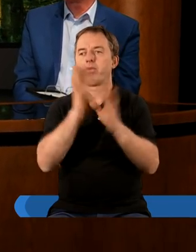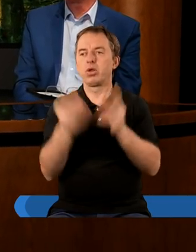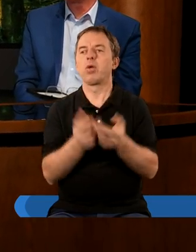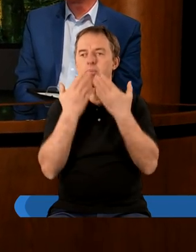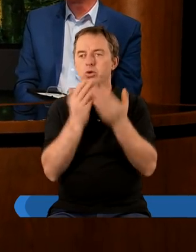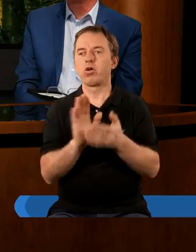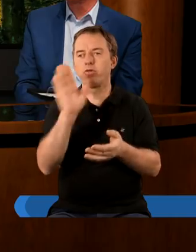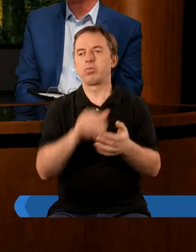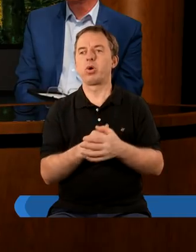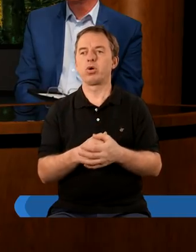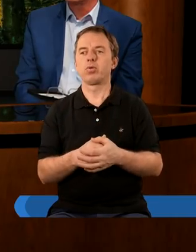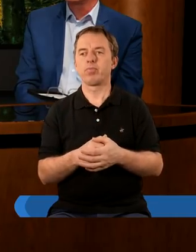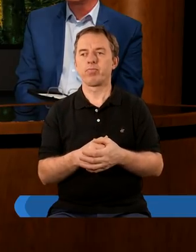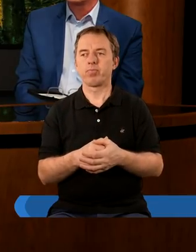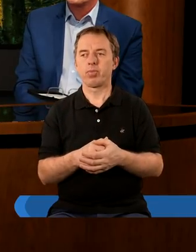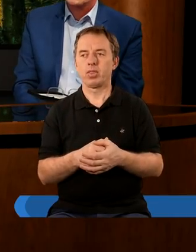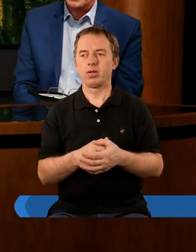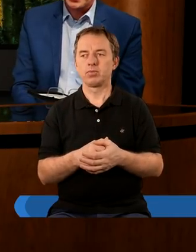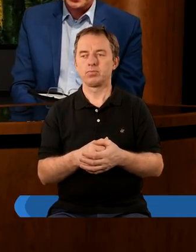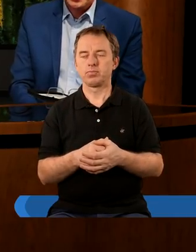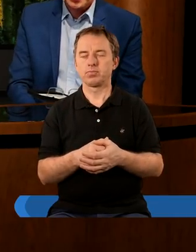przede wszystkim podziękować Panu Bogu